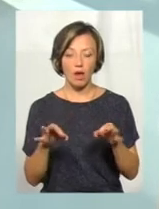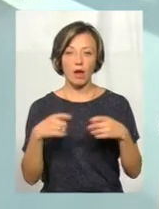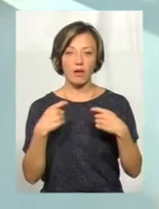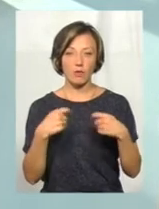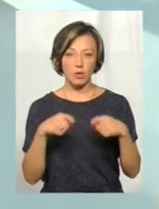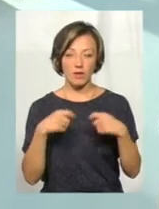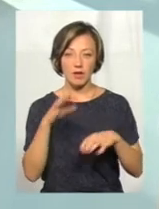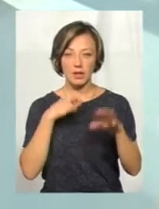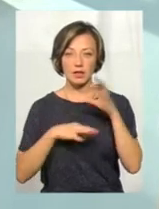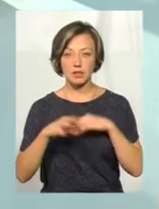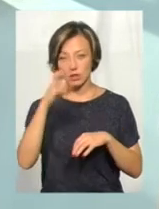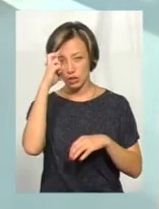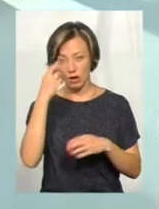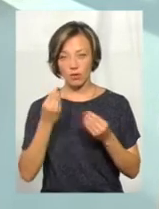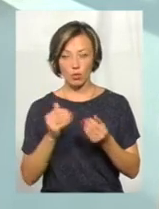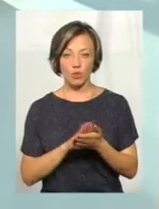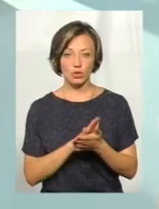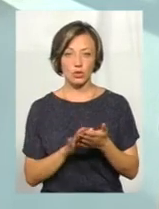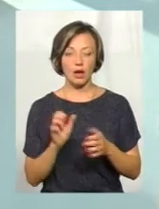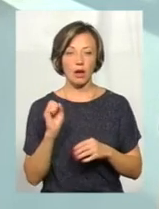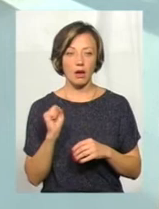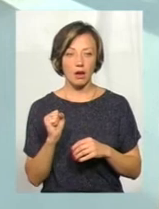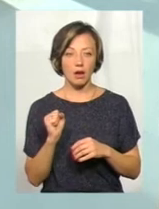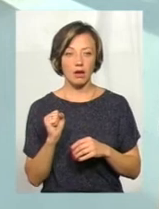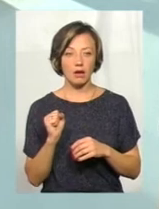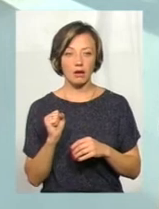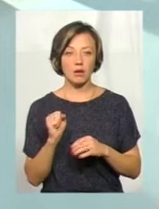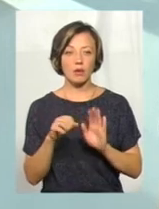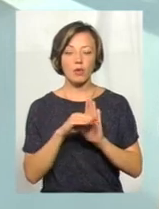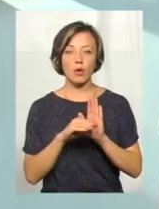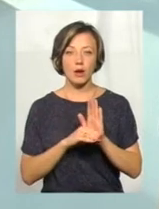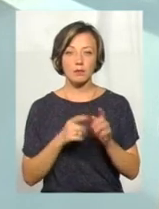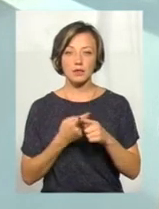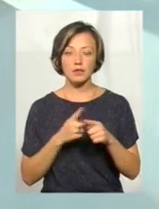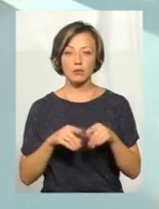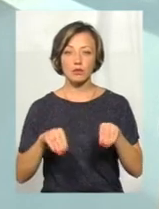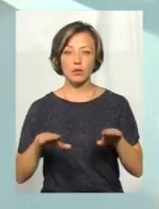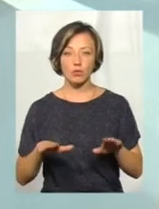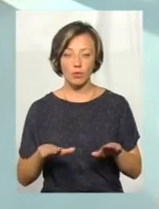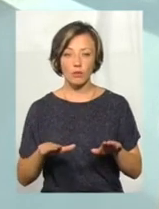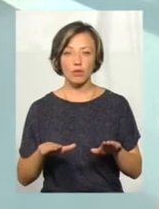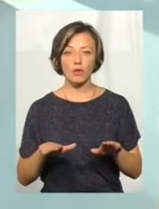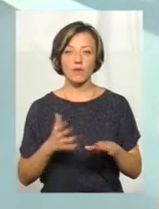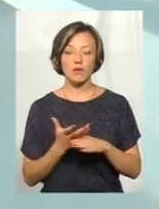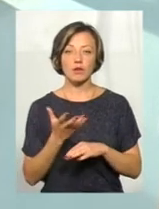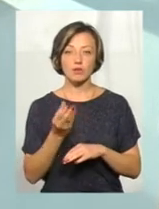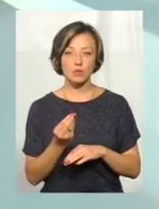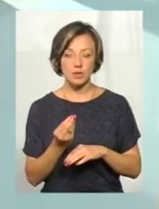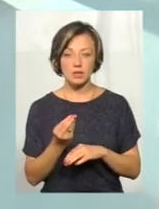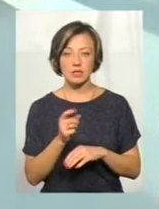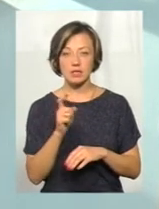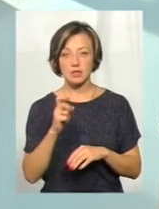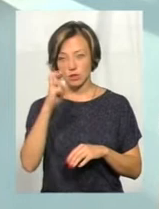саме за бюджетні кошти. А ось програма за цією постановою, вона фінансується з